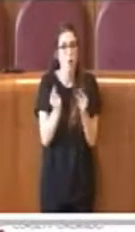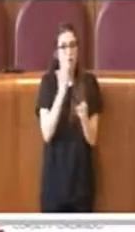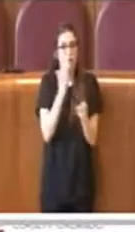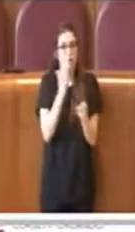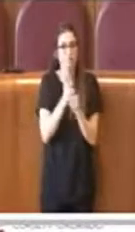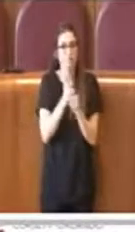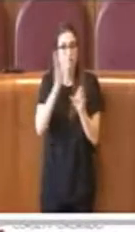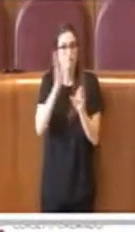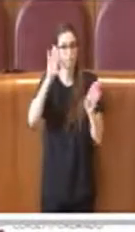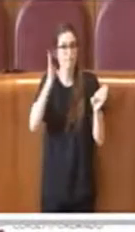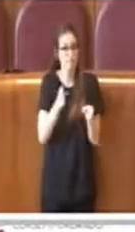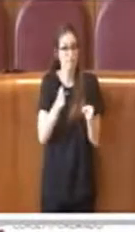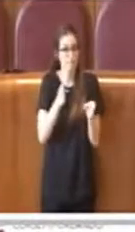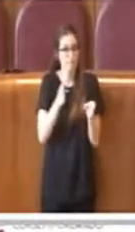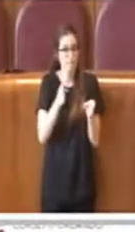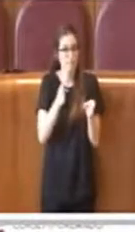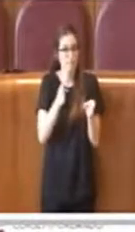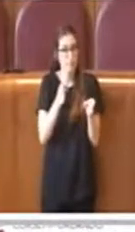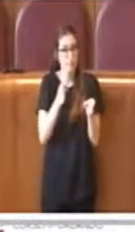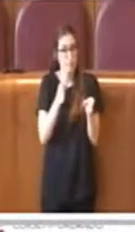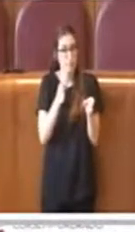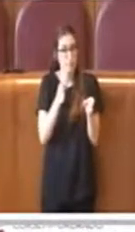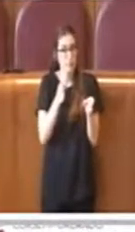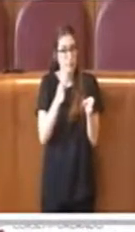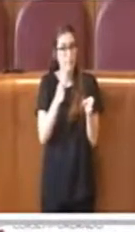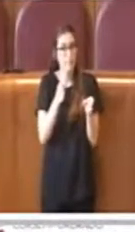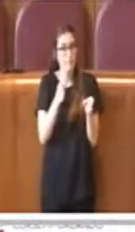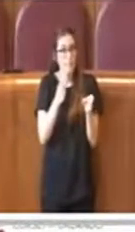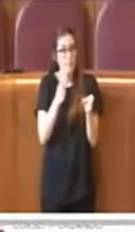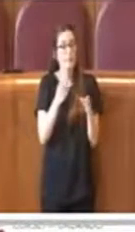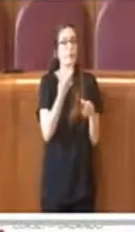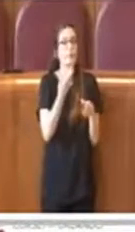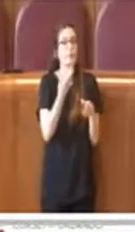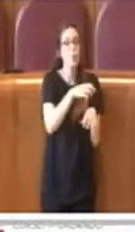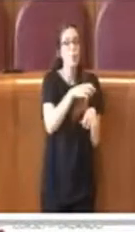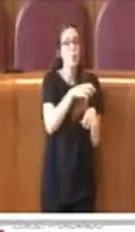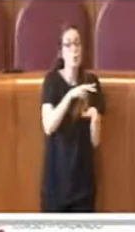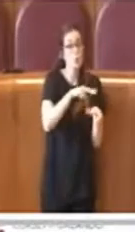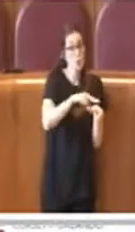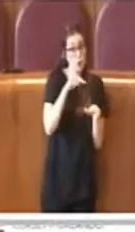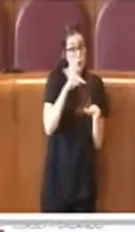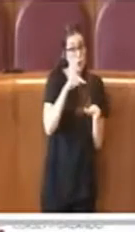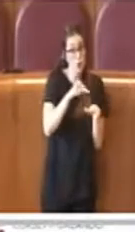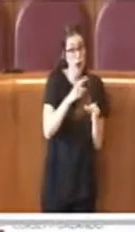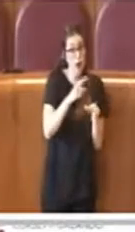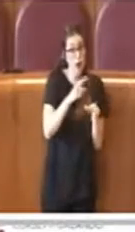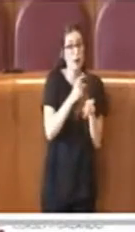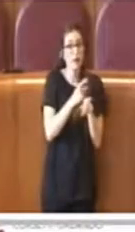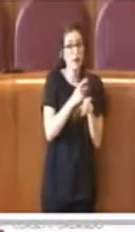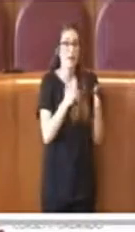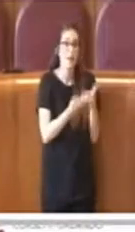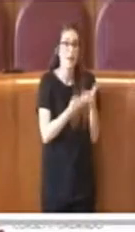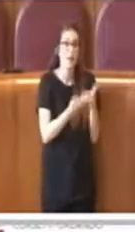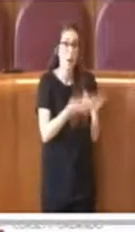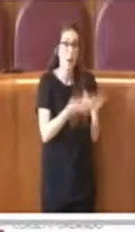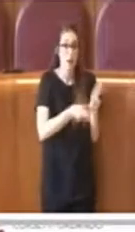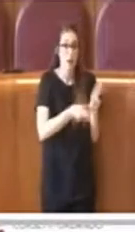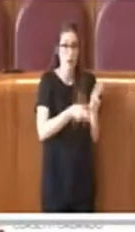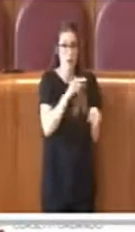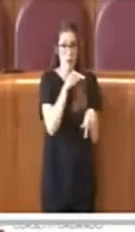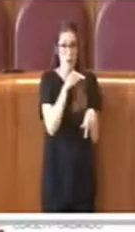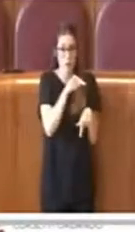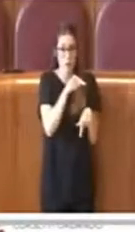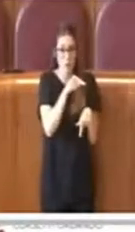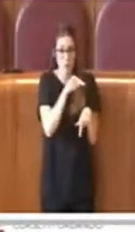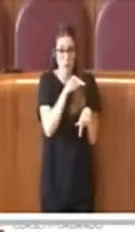municipali, prevedendo un maggiore coinvolgimento delle consulte municipali, valorizzando le competenze in seno alle stesse